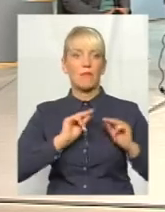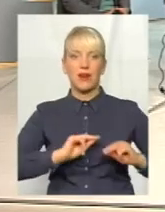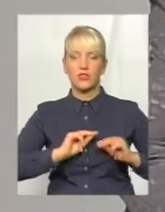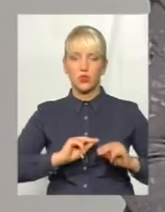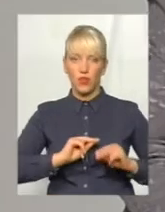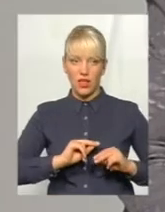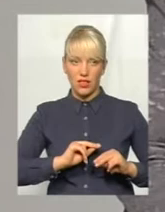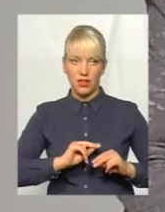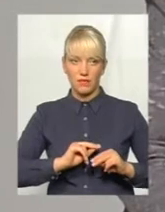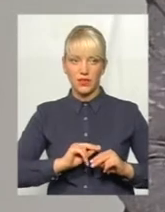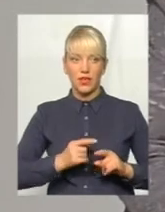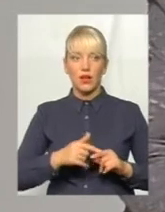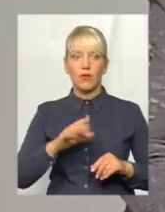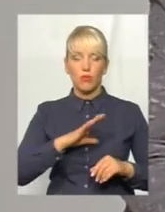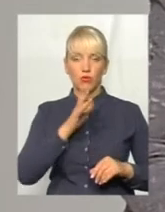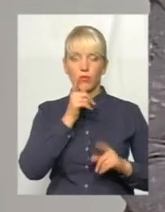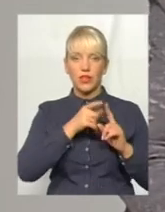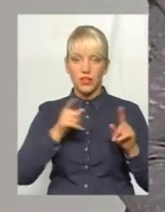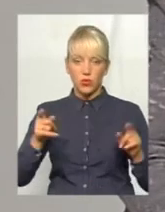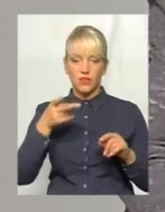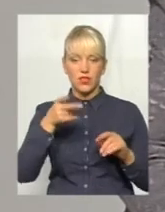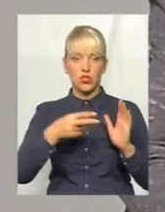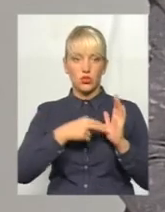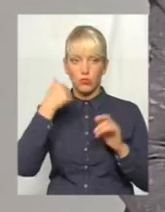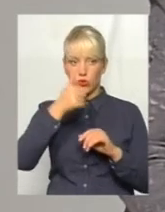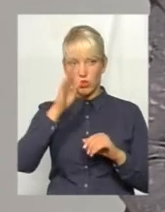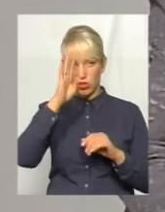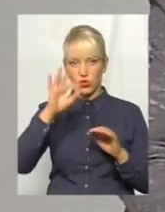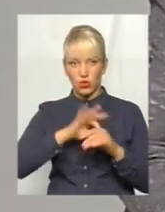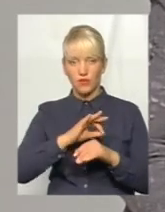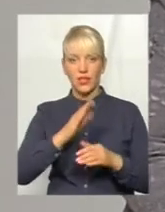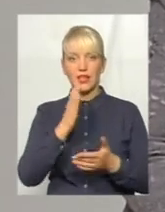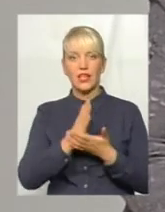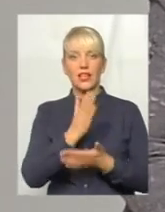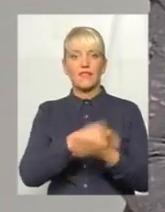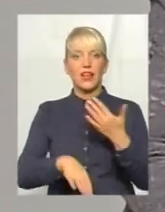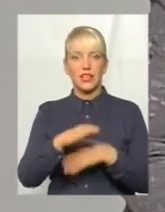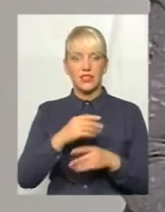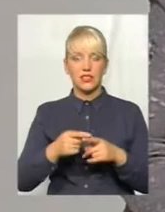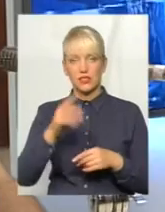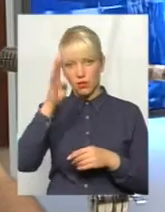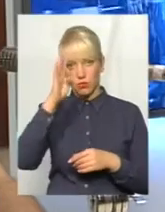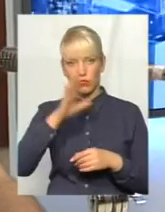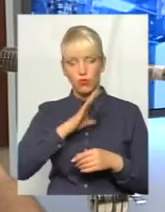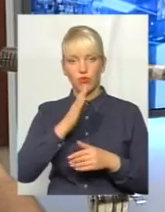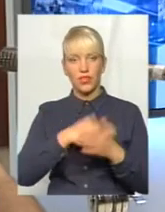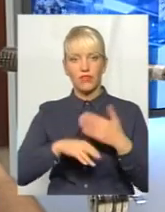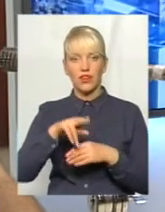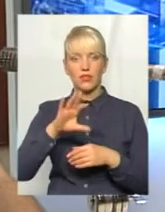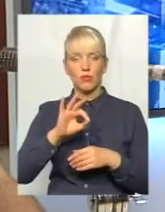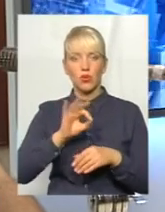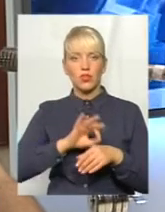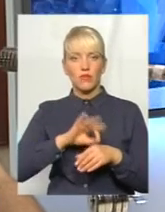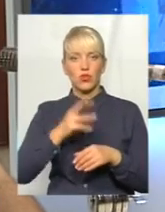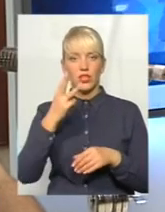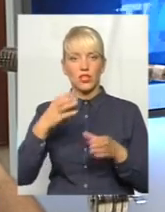Так. В період 2007 року мій чоловік вже мав інвалідність. Він був інвалід по захворюванню